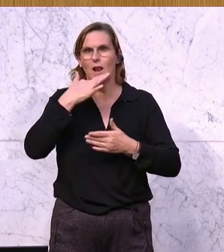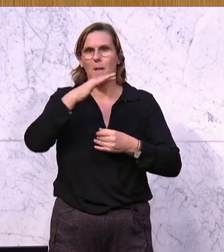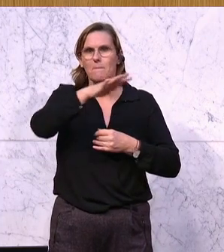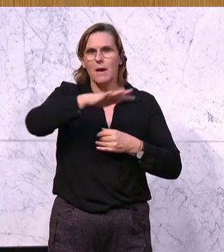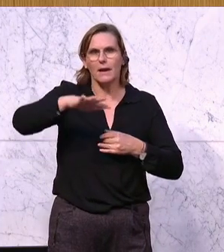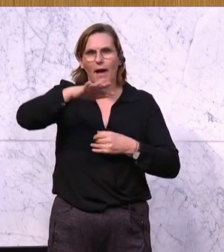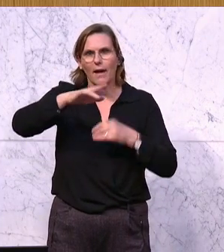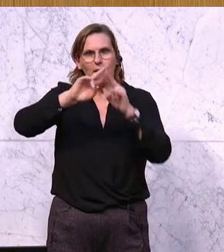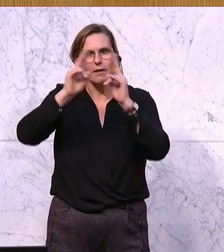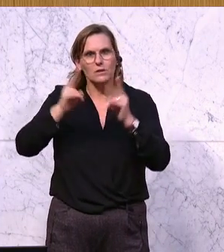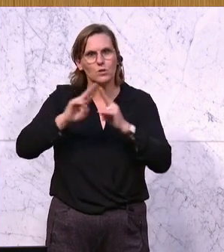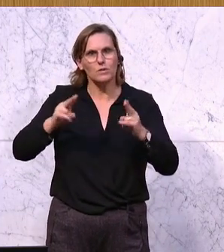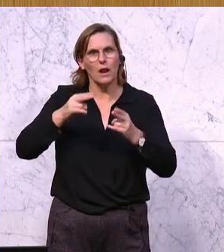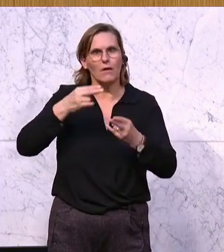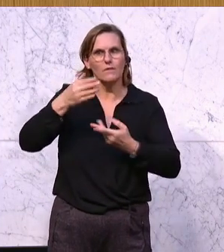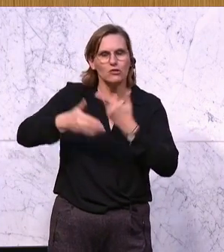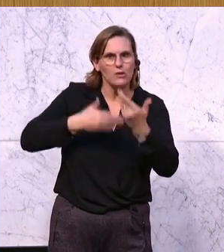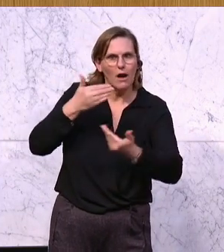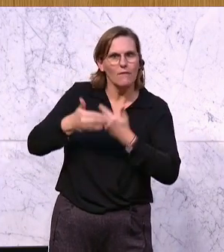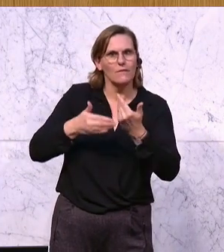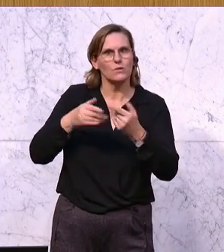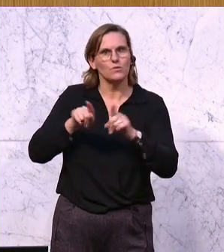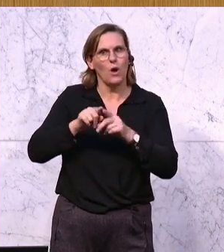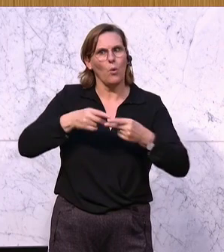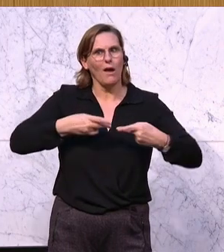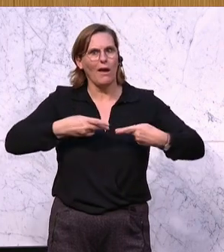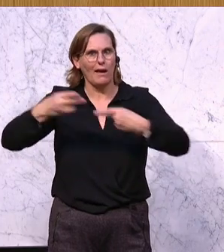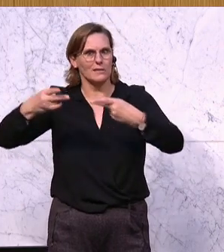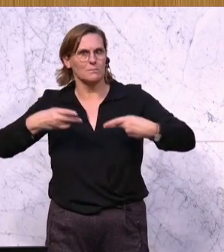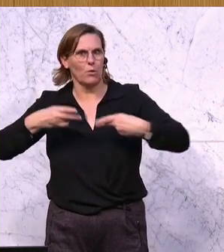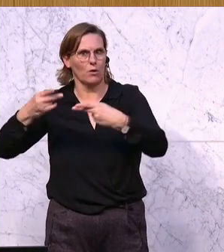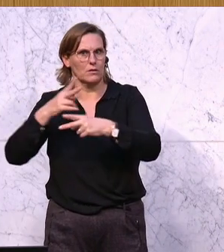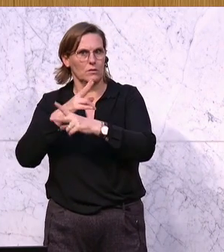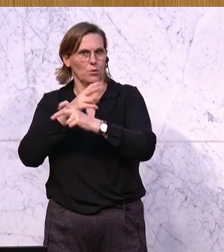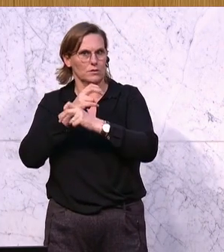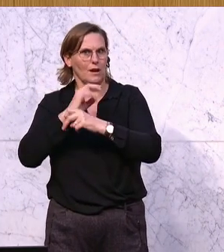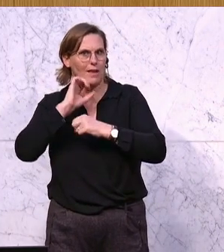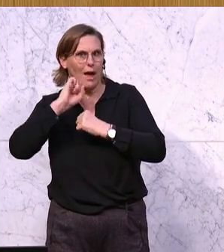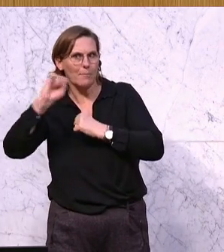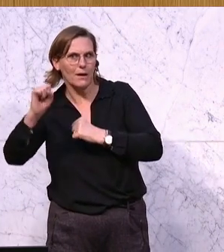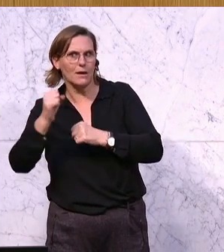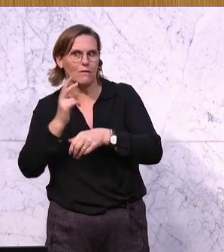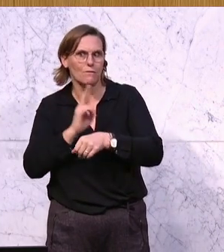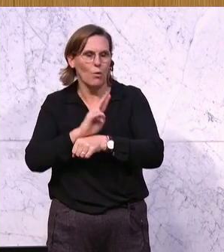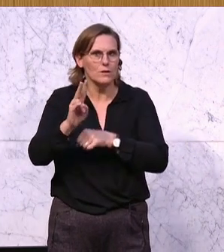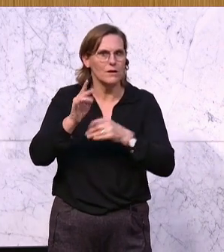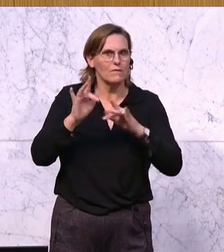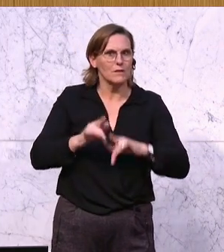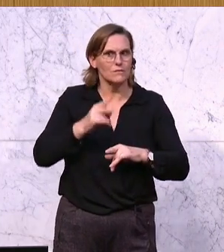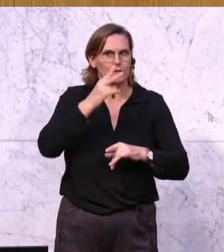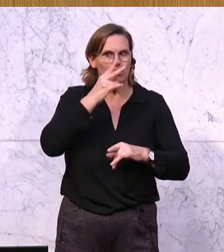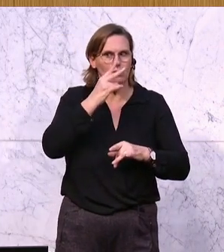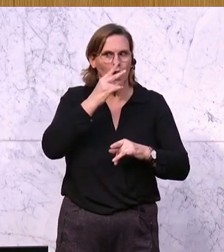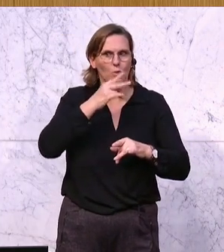aus der internationalen Wirtschaft entnommen. Und ein exportorientiertes Land wie Österreich muss umso mehr darauf achten, was sozusagen in ihrem konjunkturellen